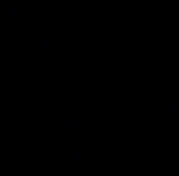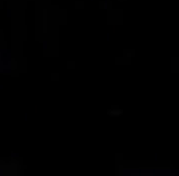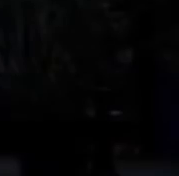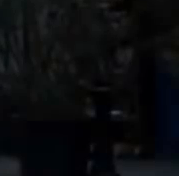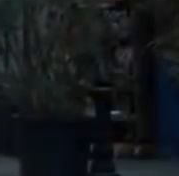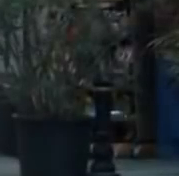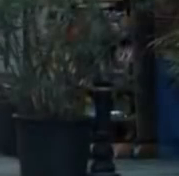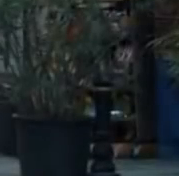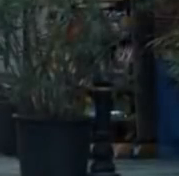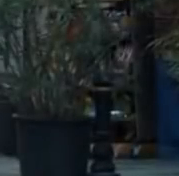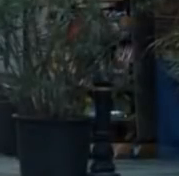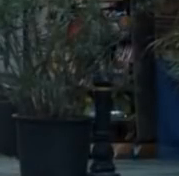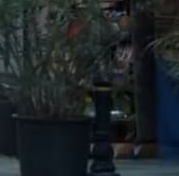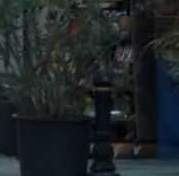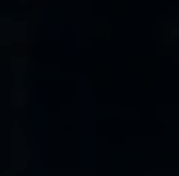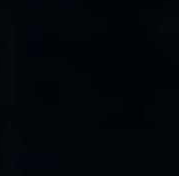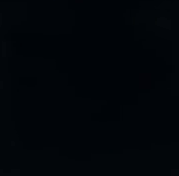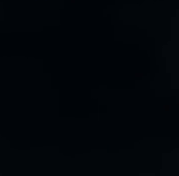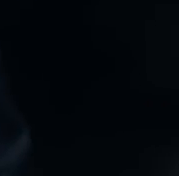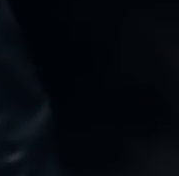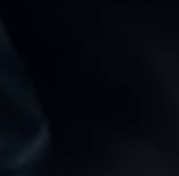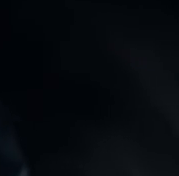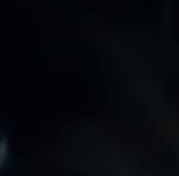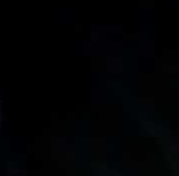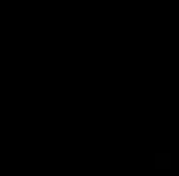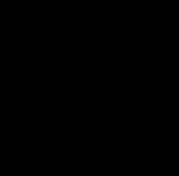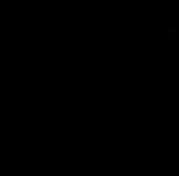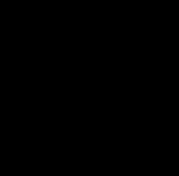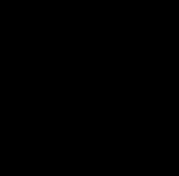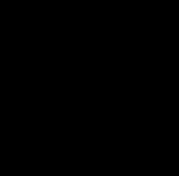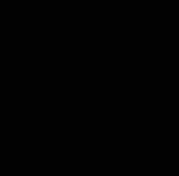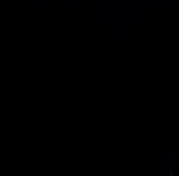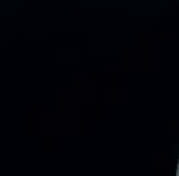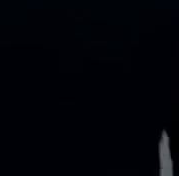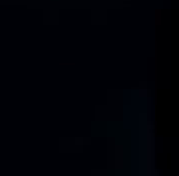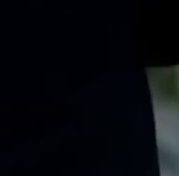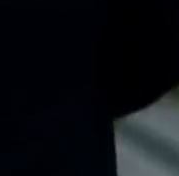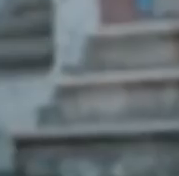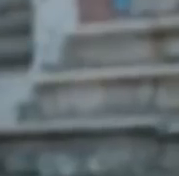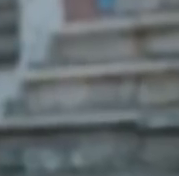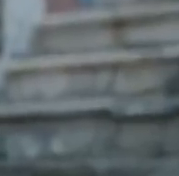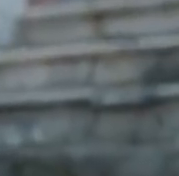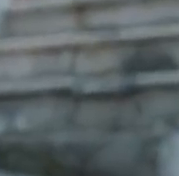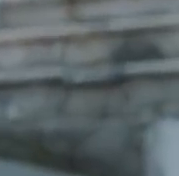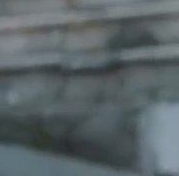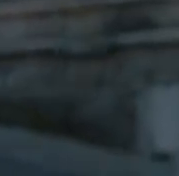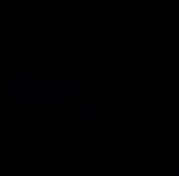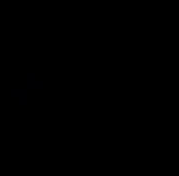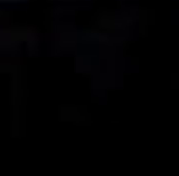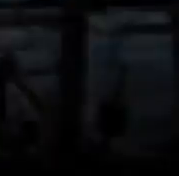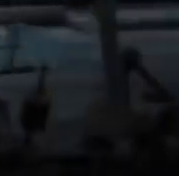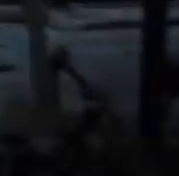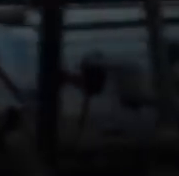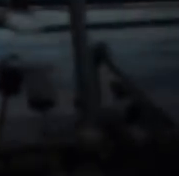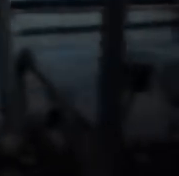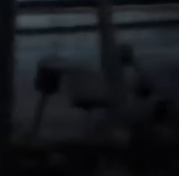Dün bir kızla tanıştım. Adım Ahur. Bir adam yardım etti. Bilmiyorum adını. Saftı. Kız fabrikada